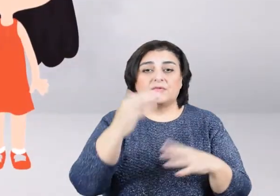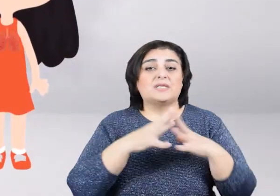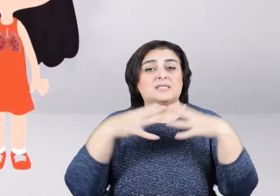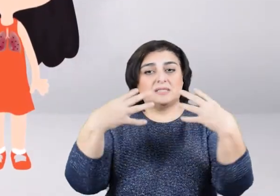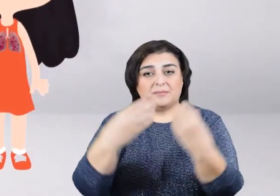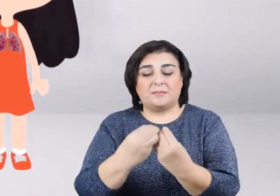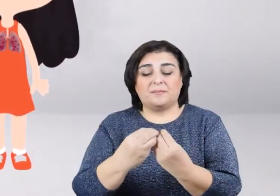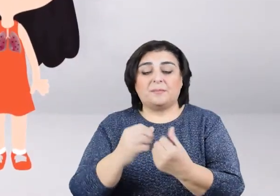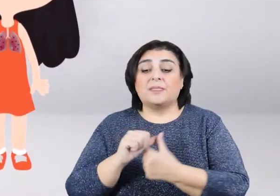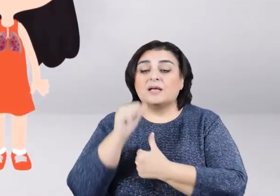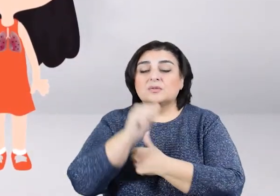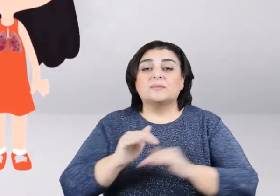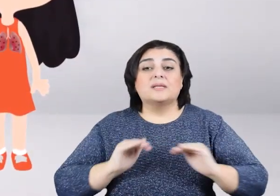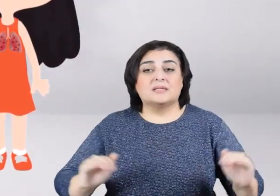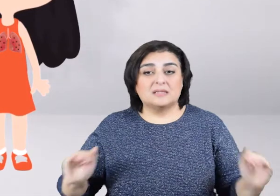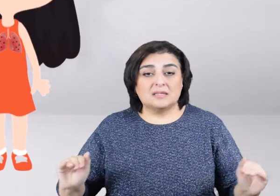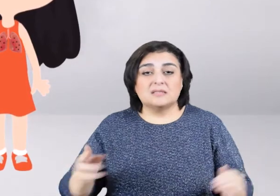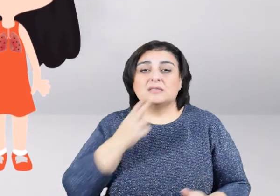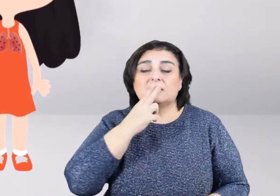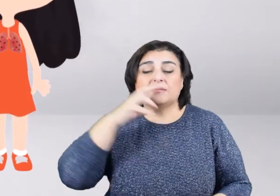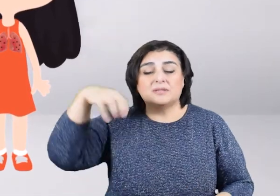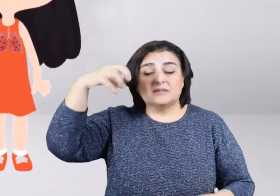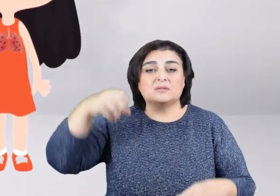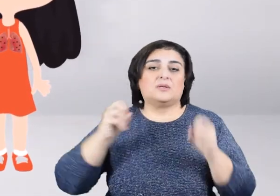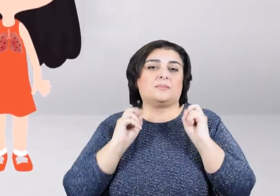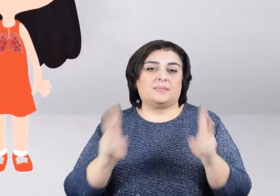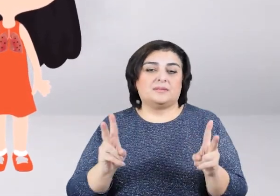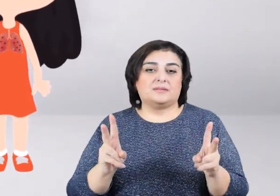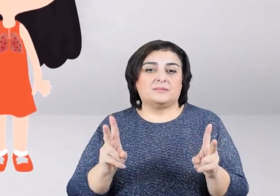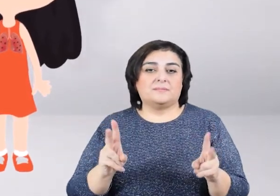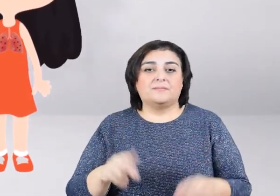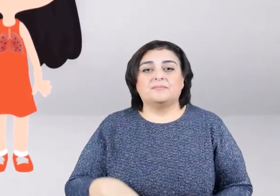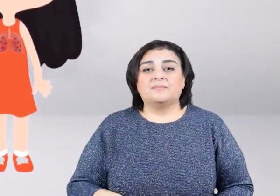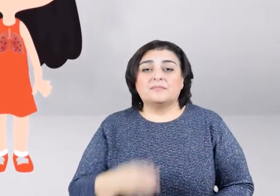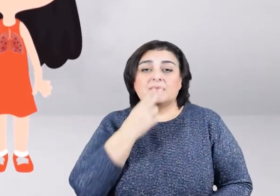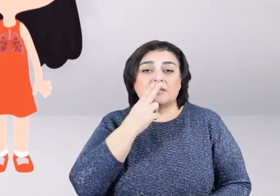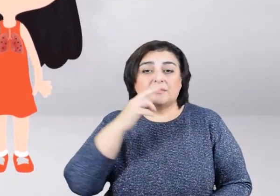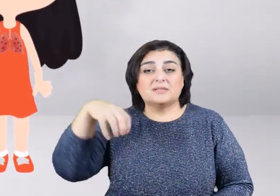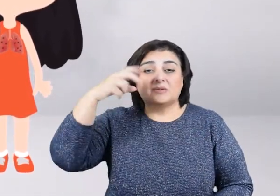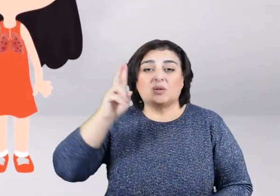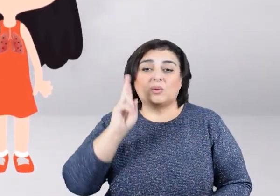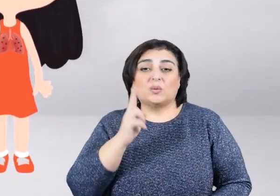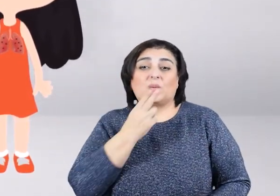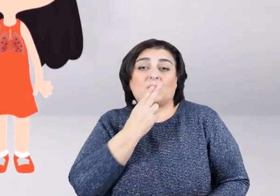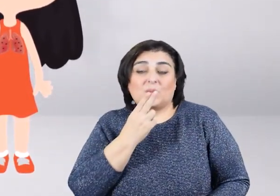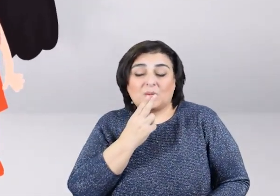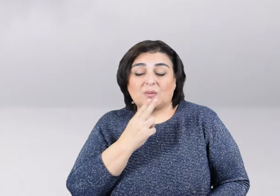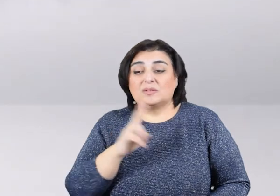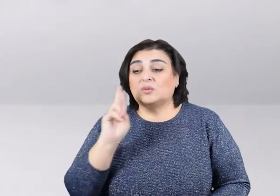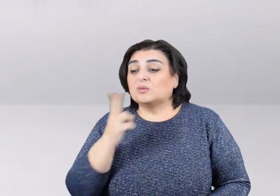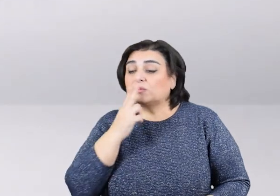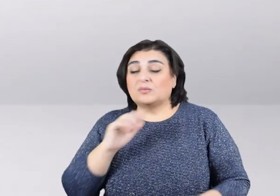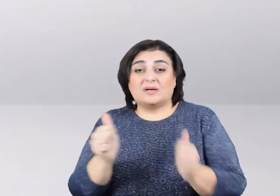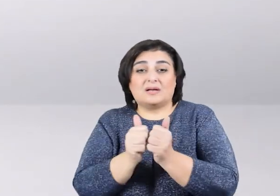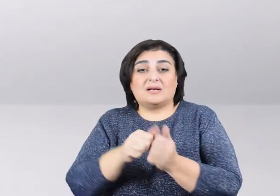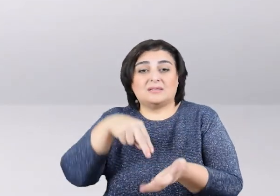sizin ailə özləriniz. Xüsusilə də uşaqlar ətrafa yayılan tütün tüsüsünün təhlükəli təsirinə məruz qalır. Tütün tüsüsü ilə pasiv nəfəs alan insanların ağ